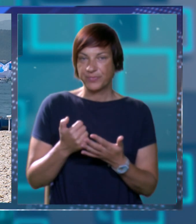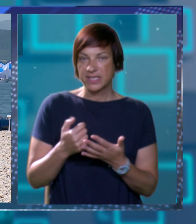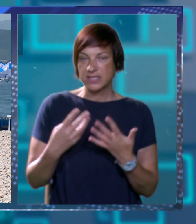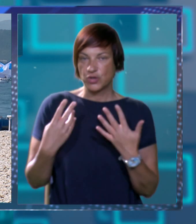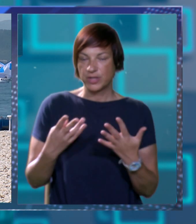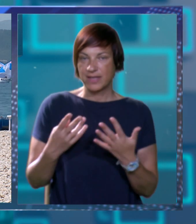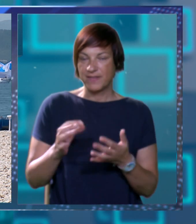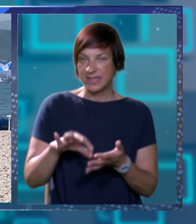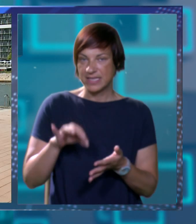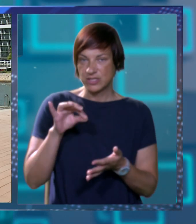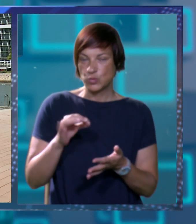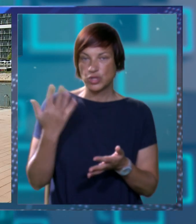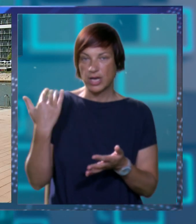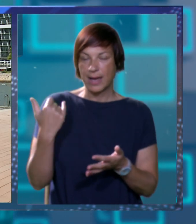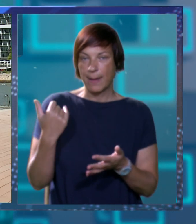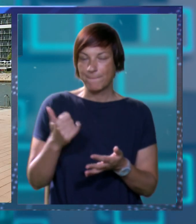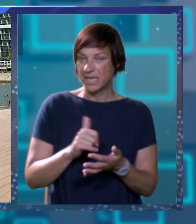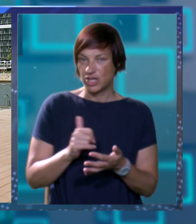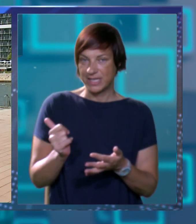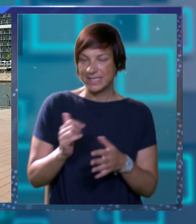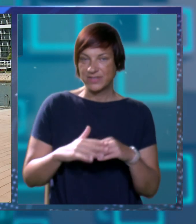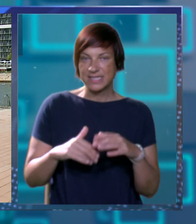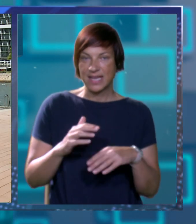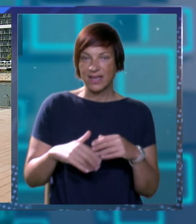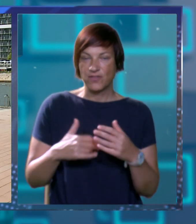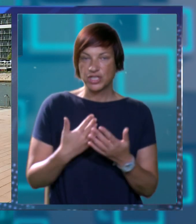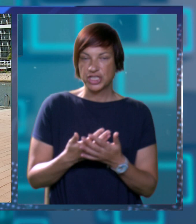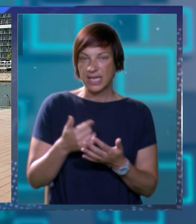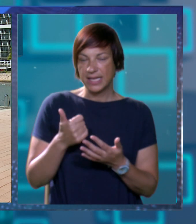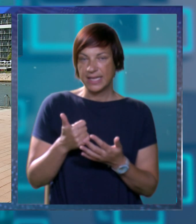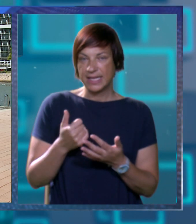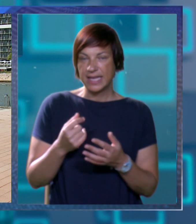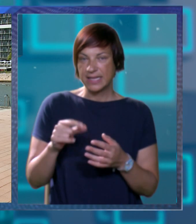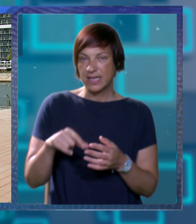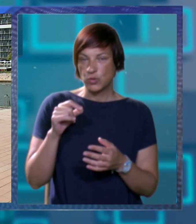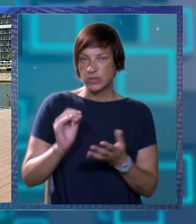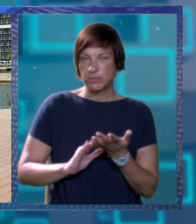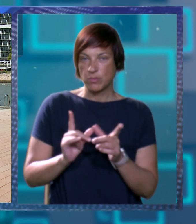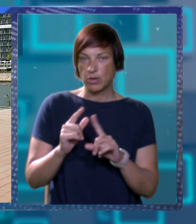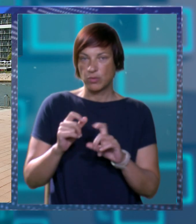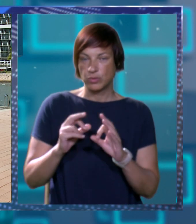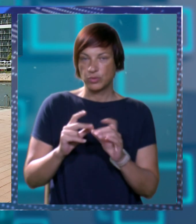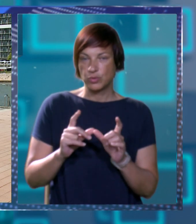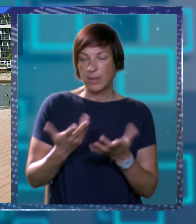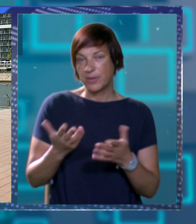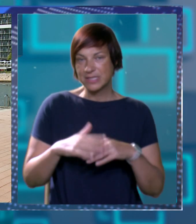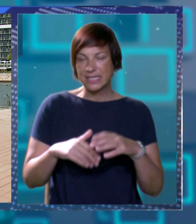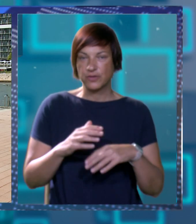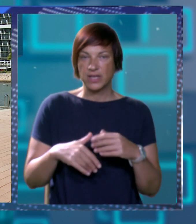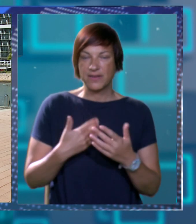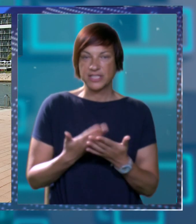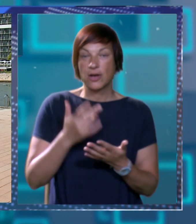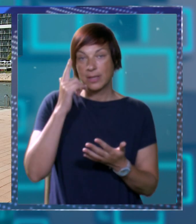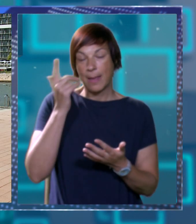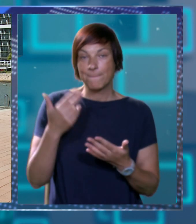119 uzoraka je bilo izvrsne kako će, jedan uzorak u Moluntu je bio zadovoljavajući.